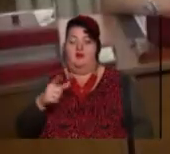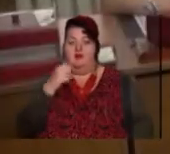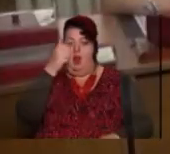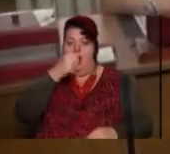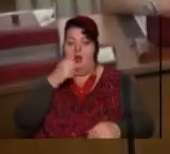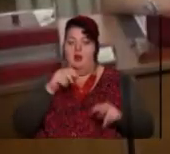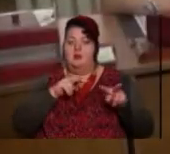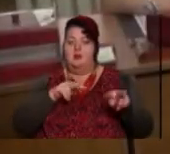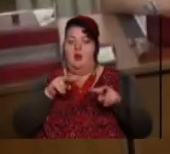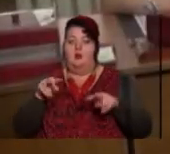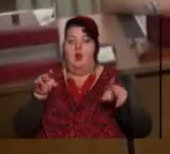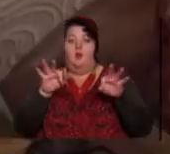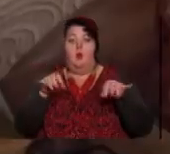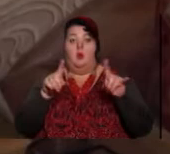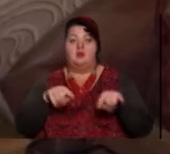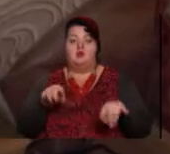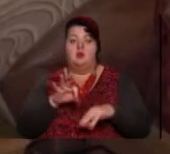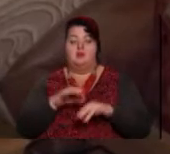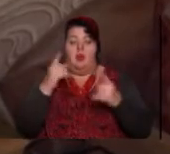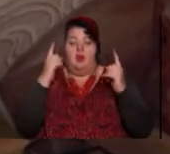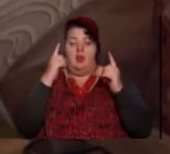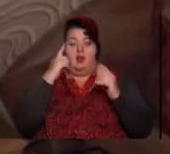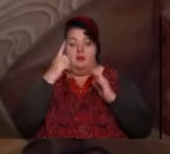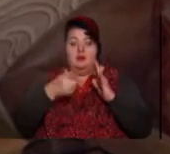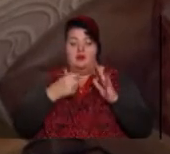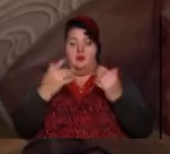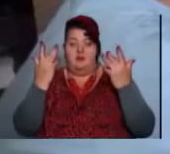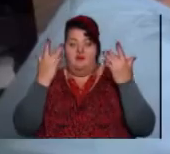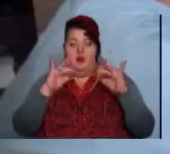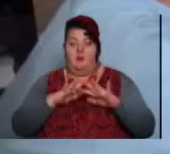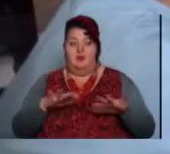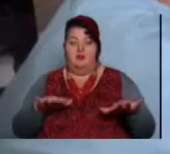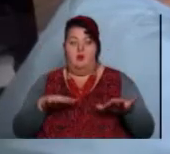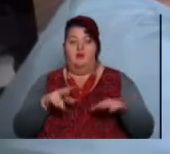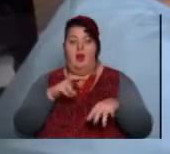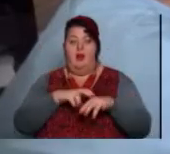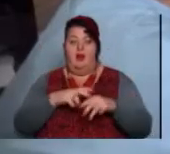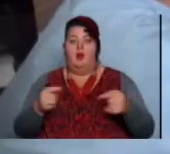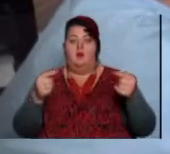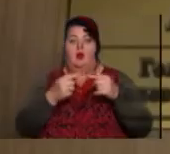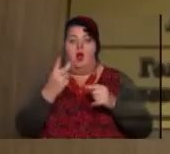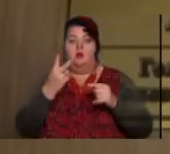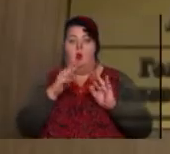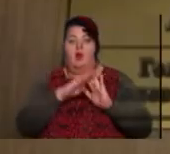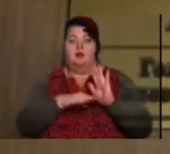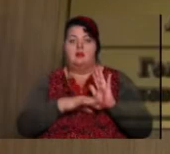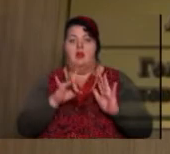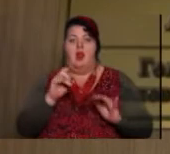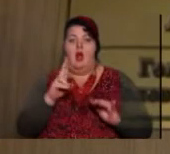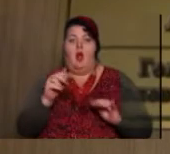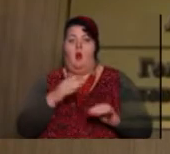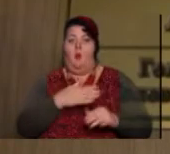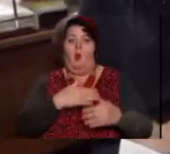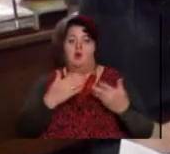диспансері. Про те, що захворіла, дізналася випадково під час профогляду. Лікар поставив діагноз – друга стадія раку молочної